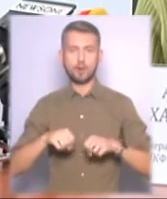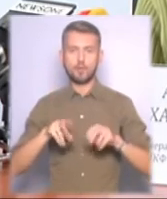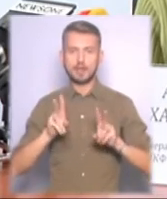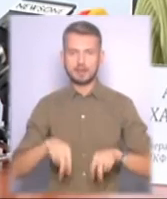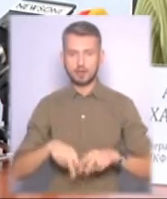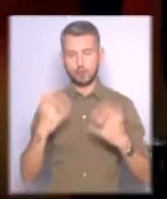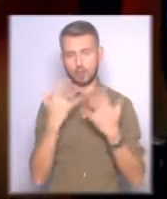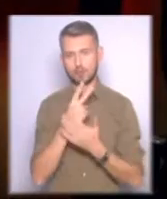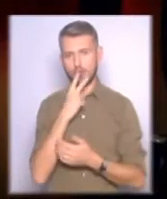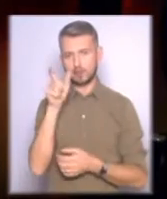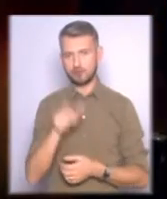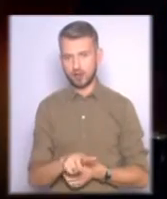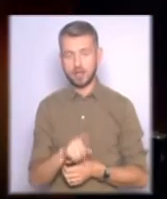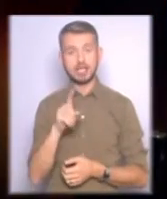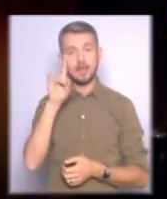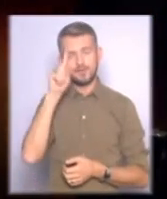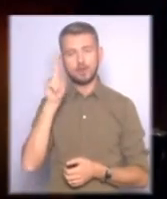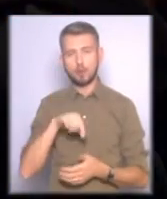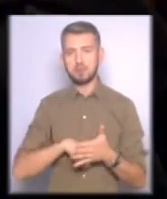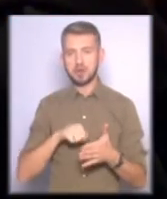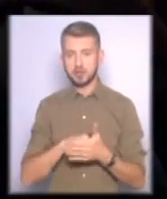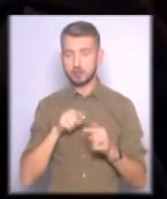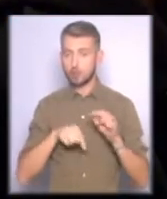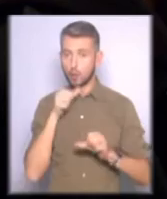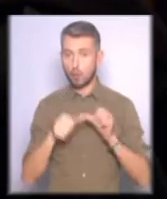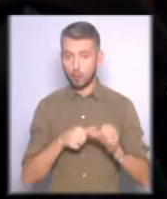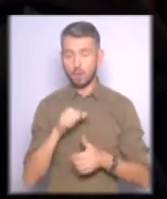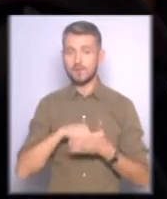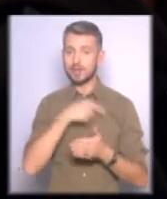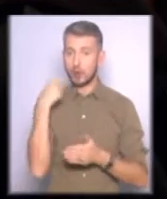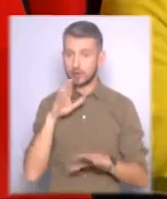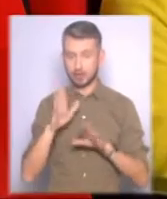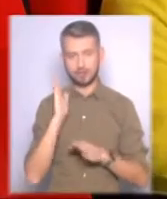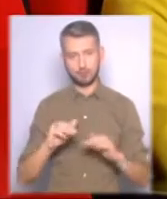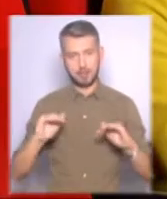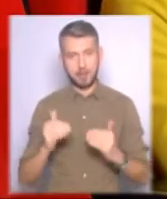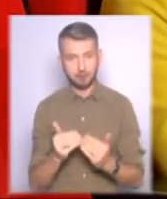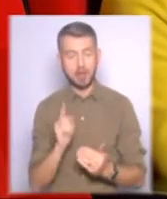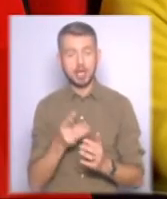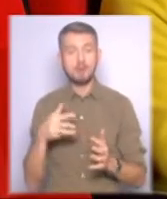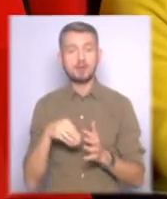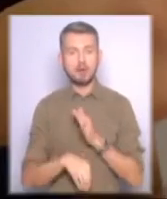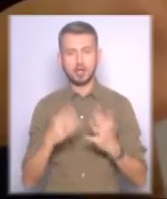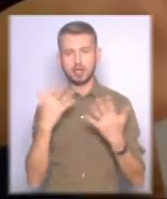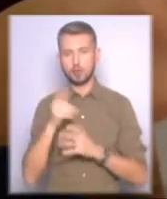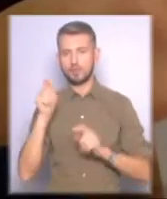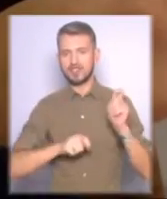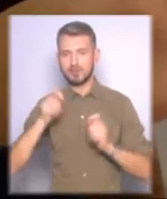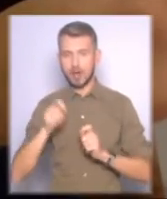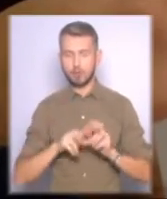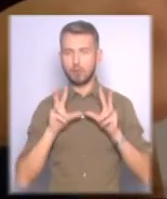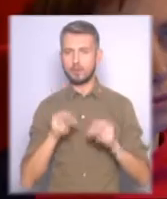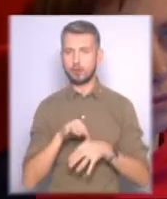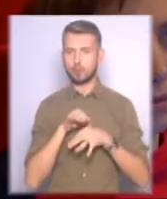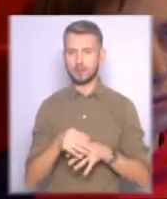кіноглядача. З відомих причин поменшають цього року картин від російських режисерів. Однак у рамках кінофестивалю організатори обіцяють